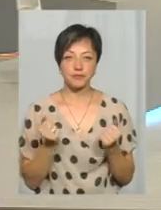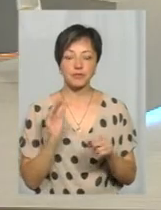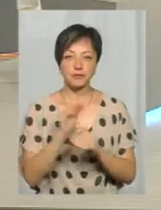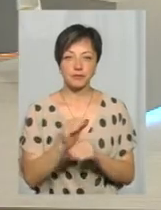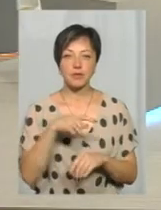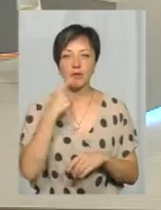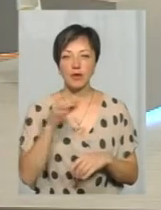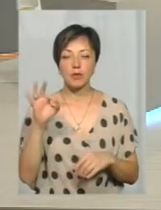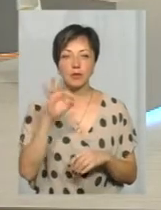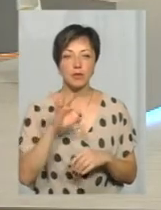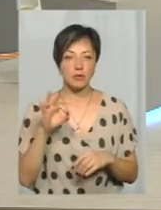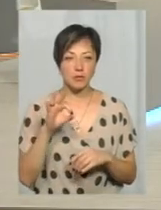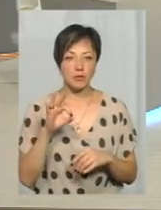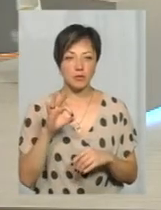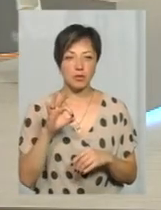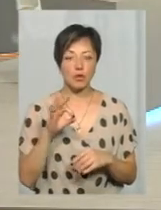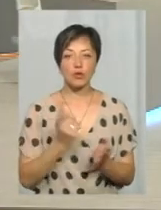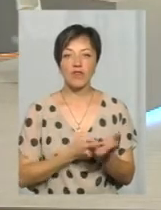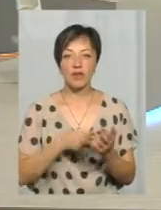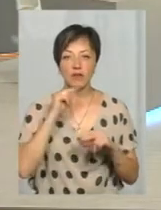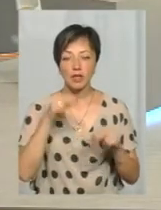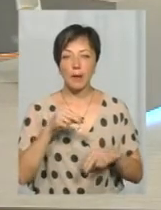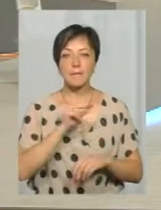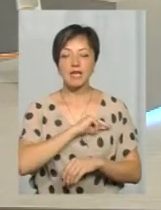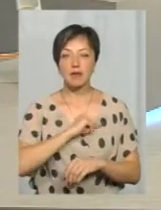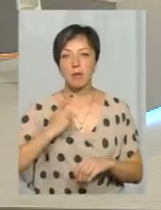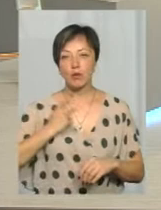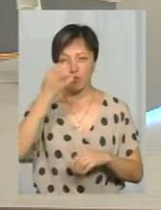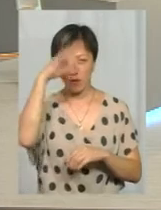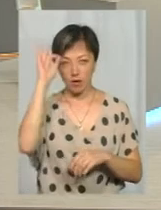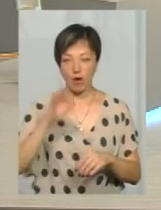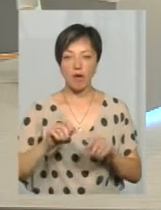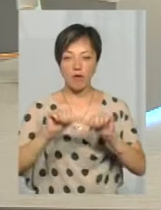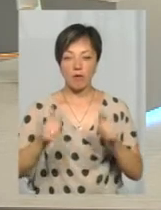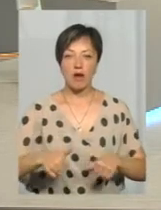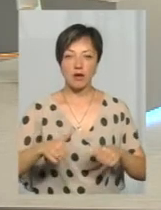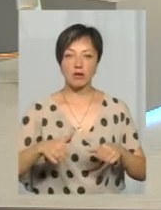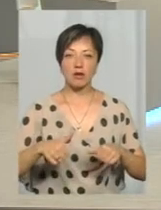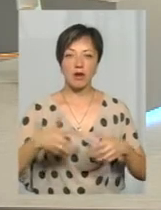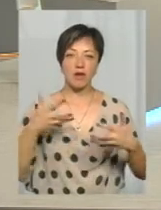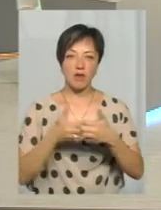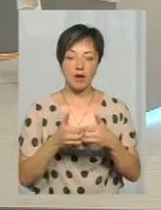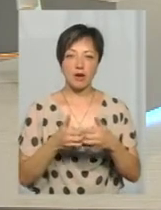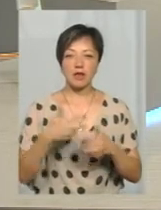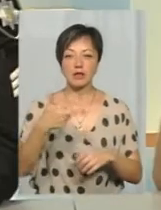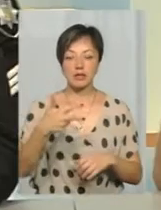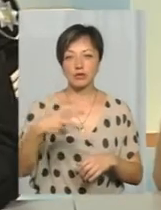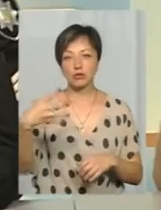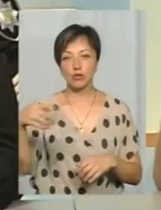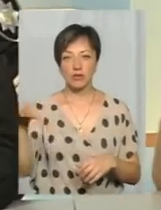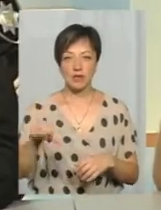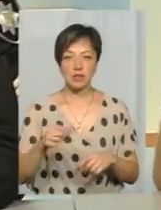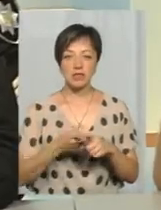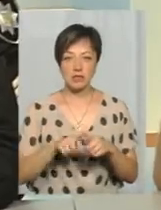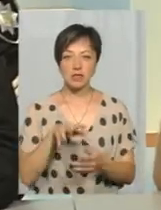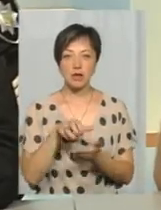говорили про доведення вини. Часто буває, що працівники патрульної поліції оформляють ДТП, там, до прикладу, пів години, сорок хвилин. Це